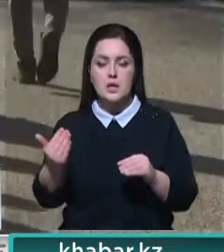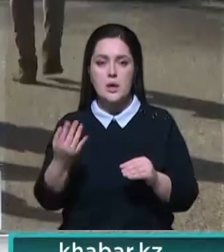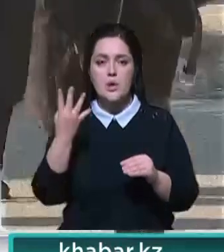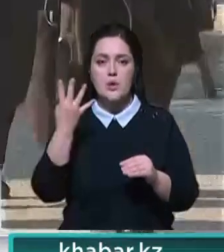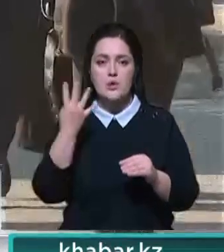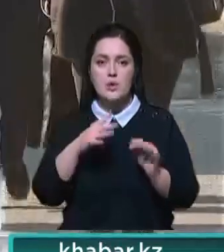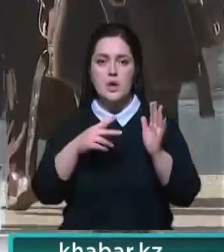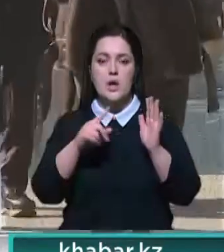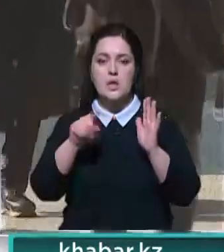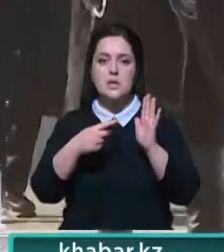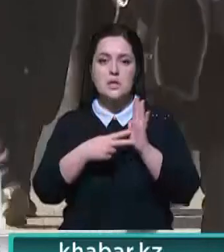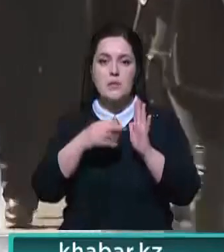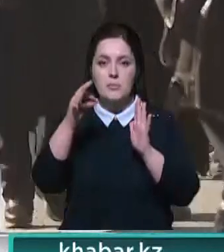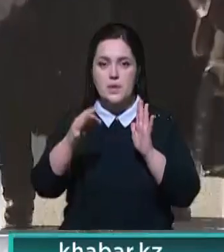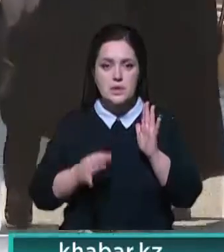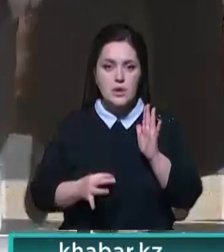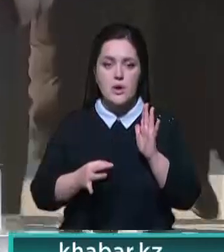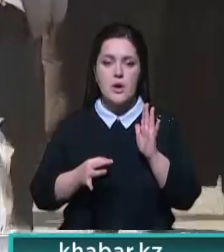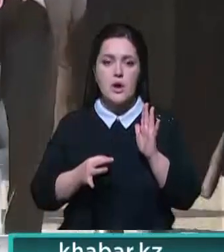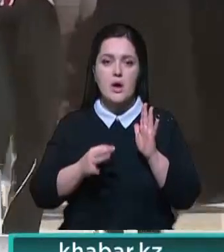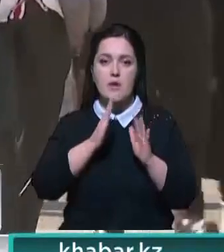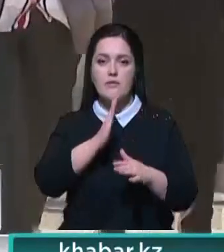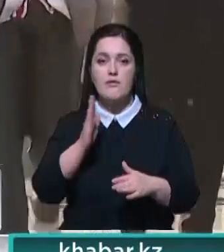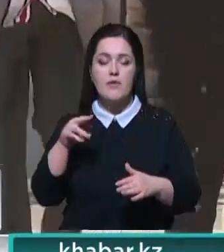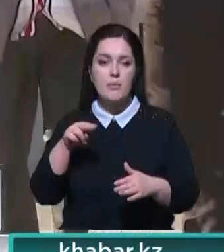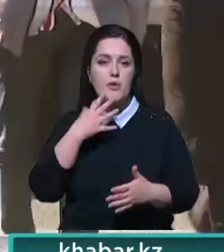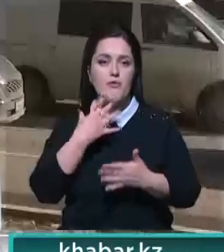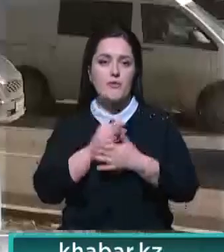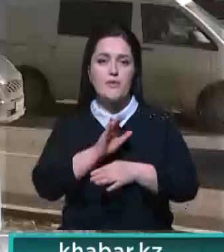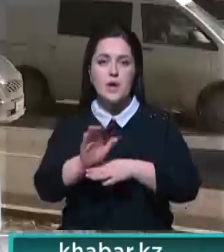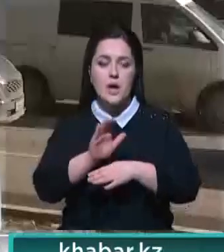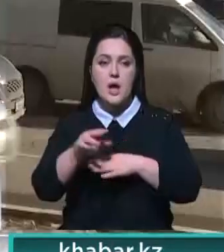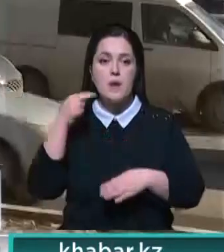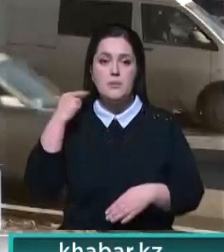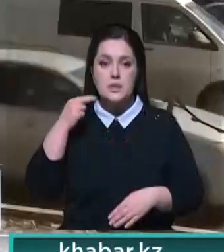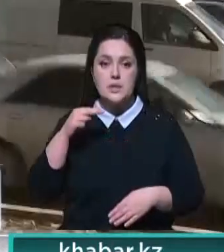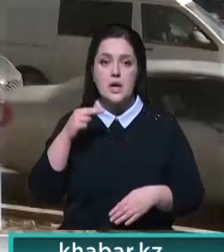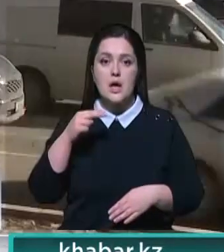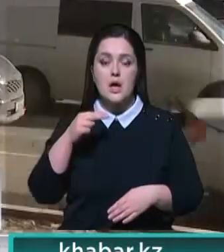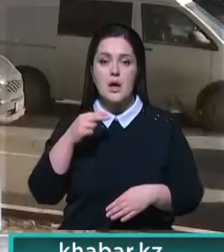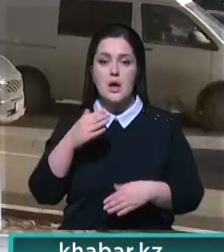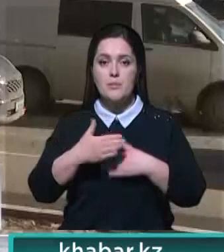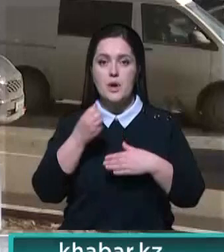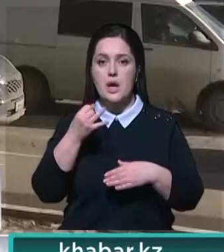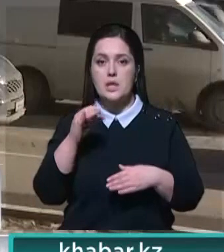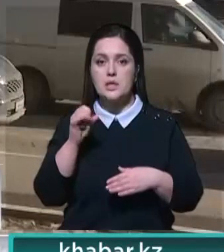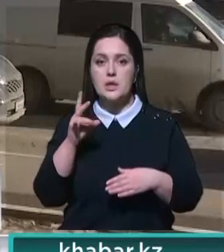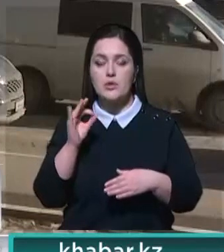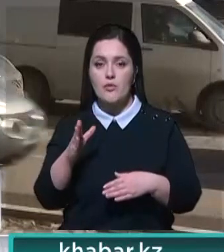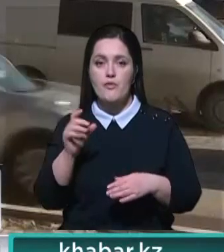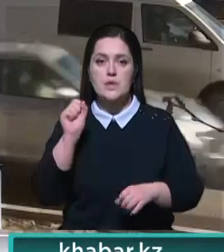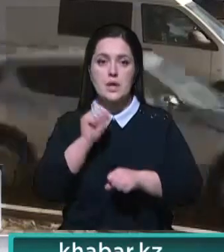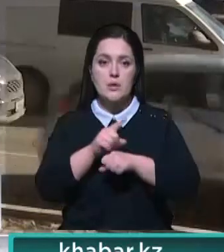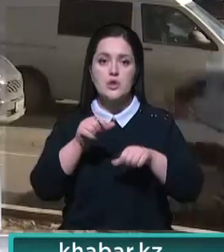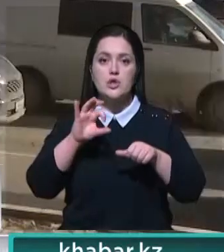На них приходится 40,7% общего объема волового регионального продукта. Касым Жумар-Тукаев поставил перед Айтеновым